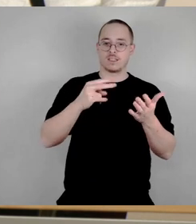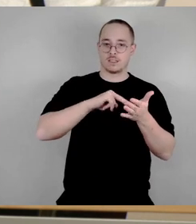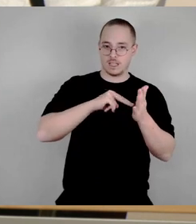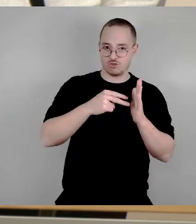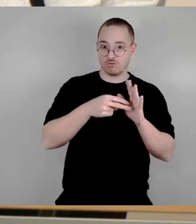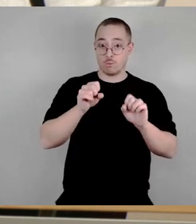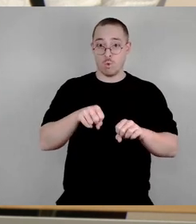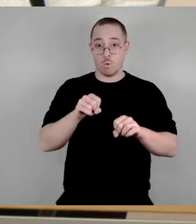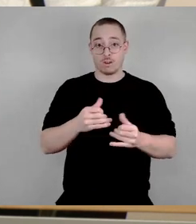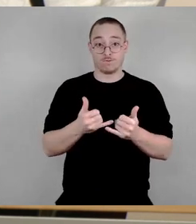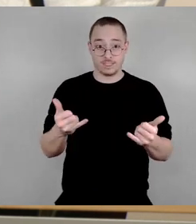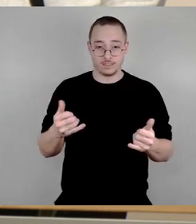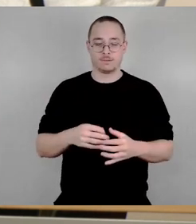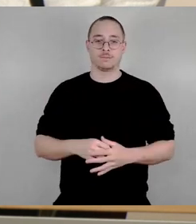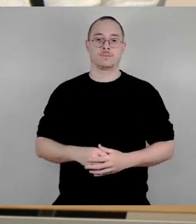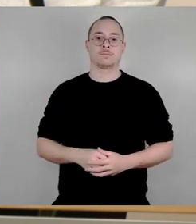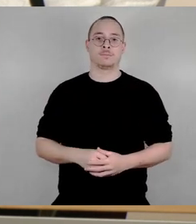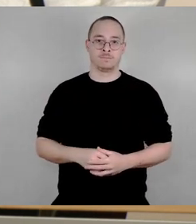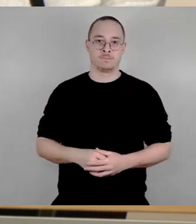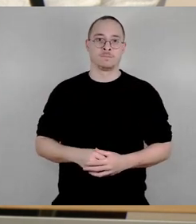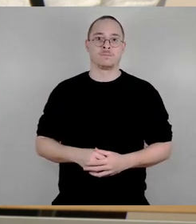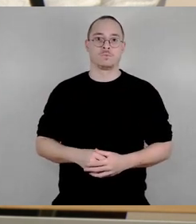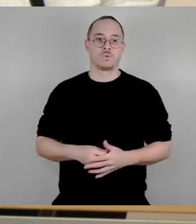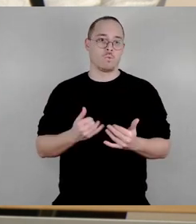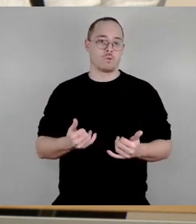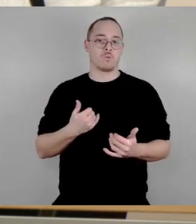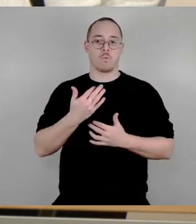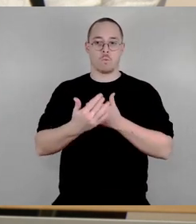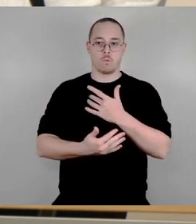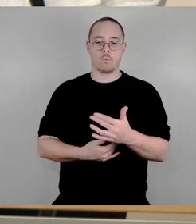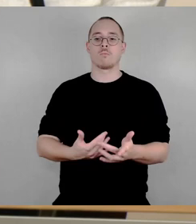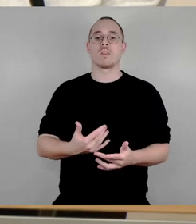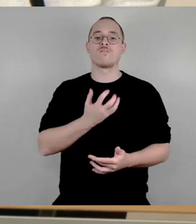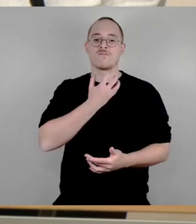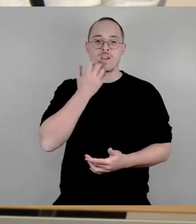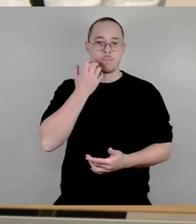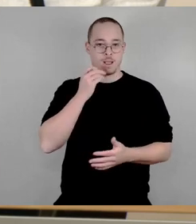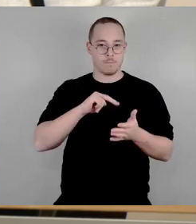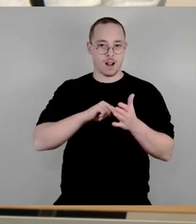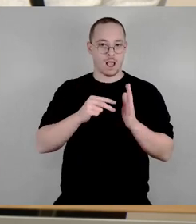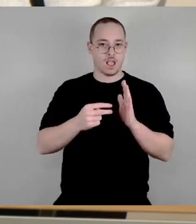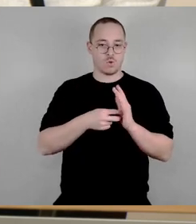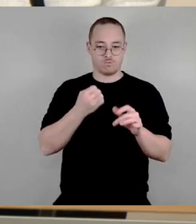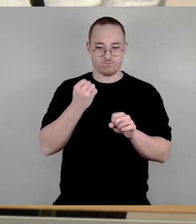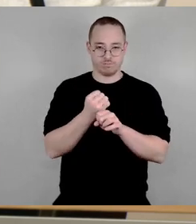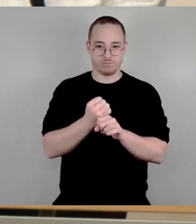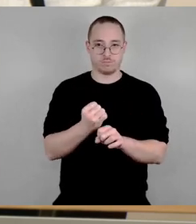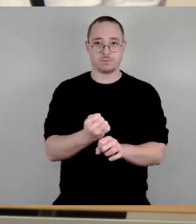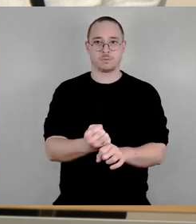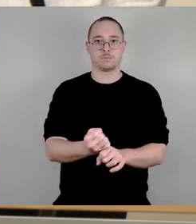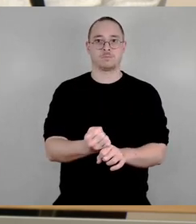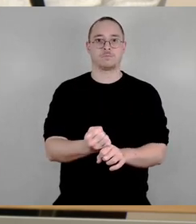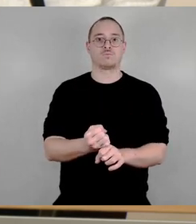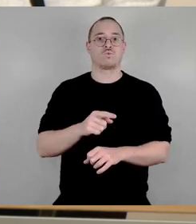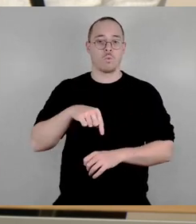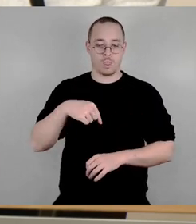wie folgt, wir erarbeiten ja jetzt zurzeit die Wärmeplanung und werden dann im Zuge der kommunalen Wärmeplanung zusammen mit